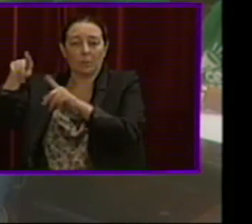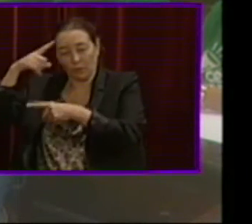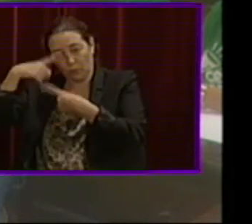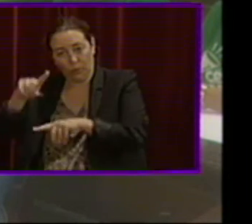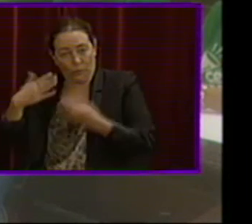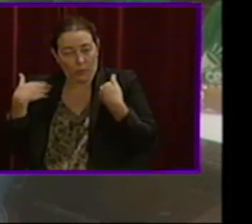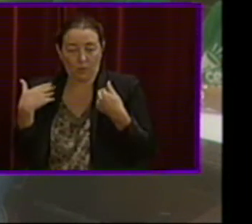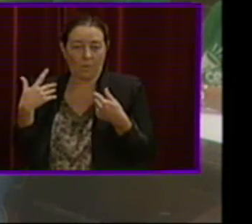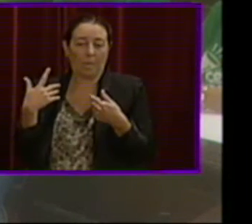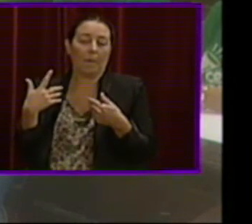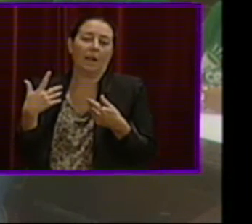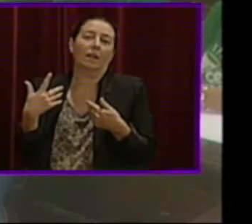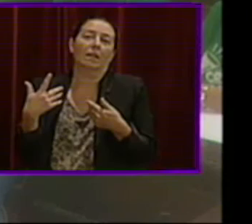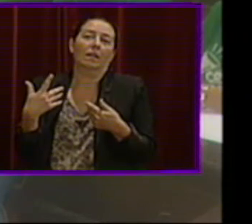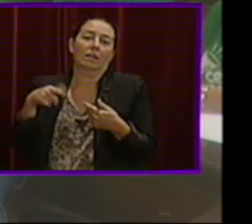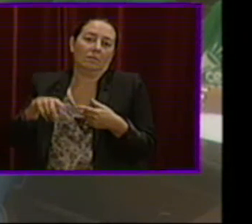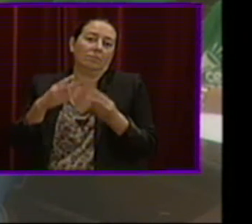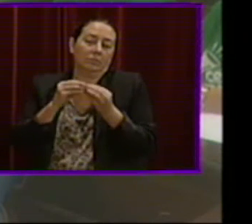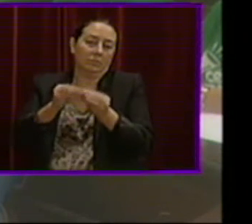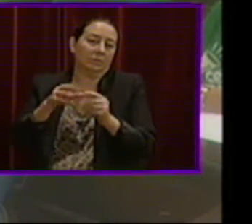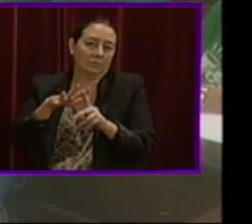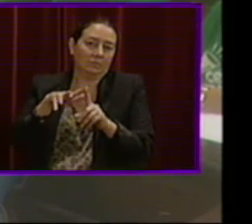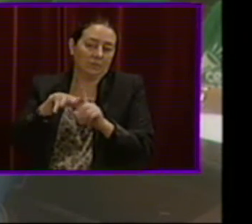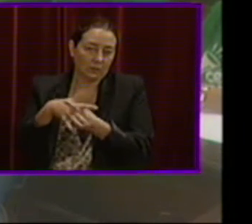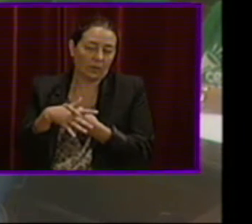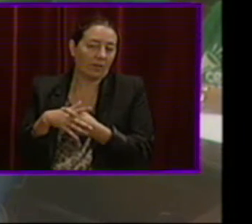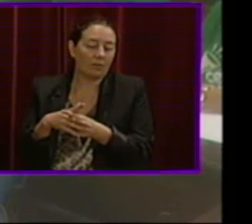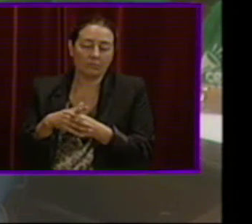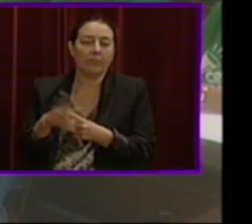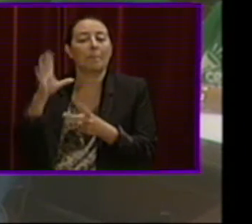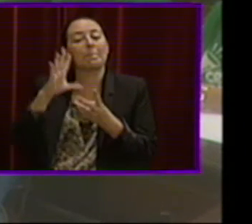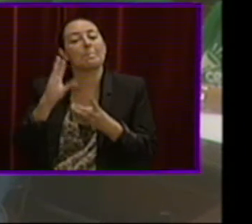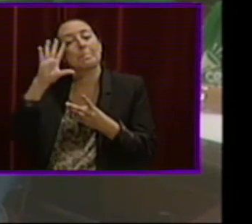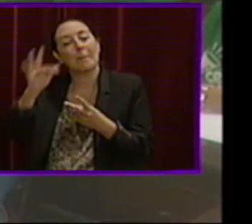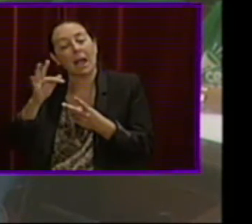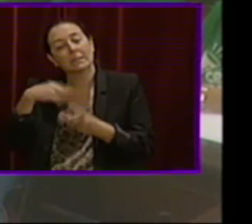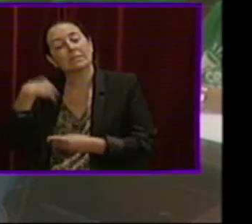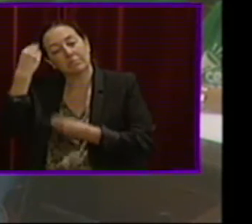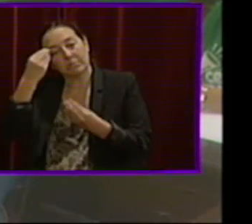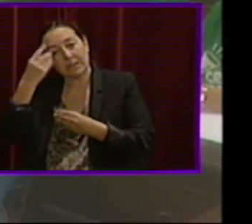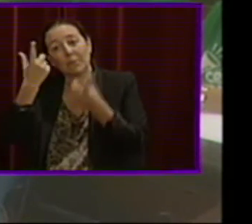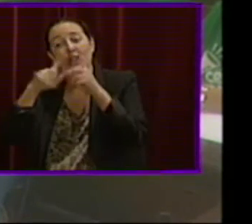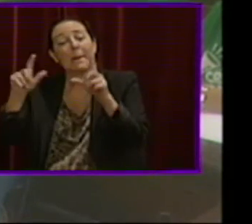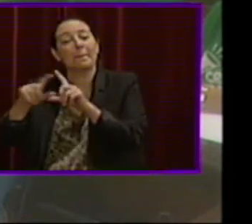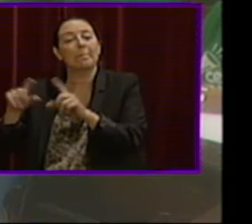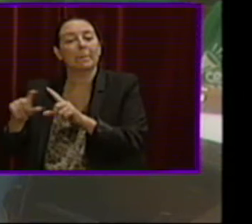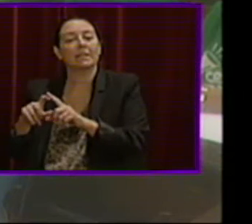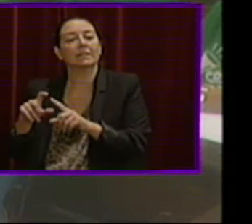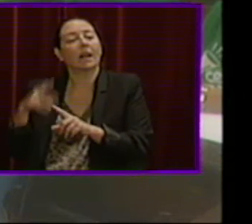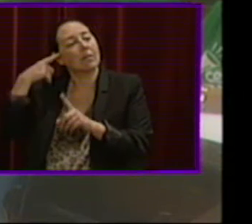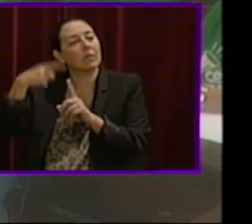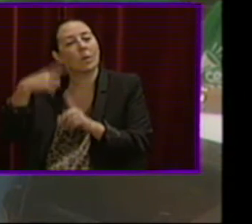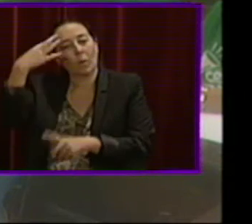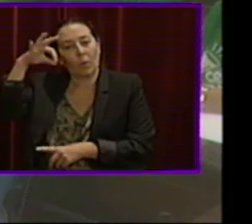càrrec després de resoldre aquesta situació i entenem, per un altre costat, també que les empreses no poden dedicar-se únic i